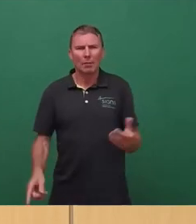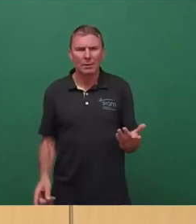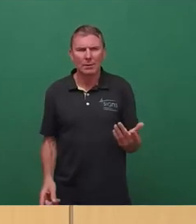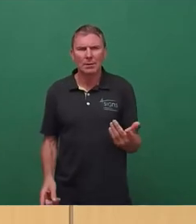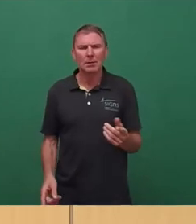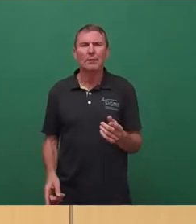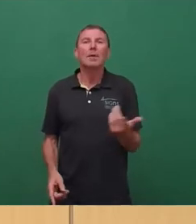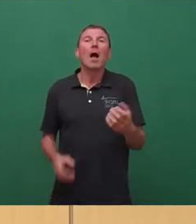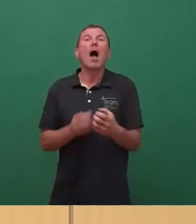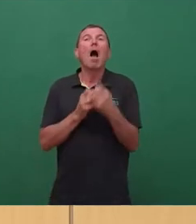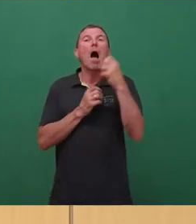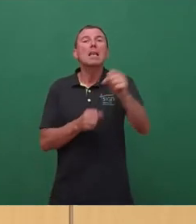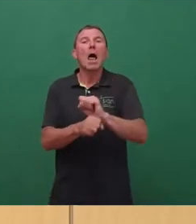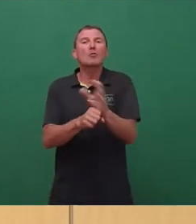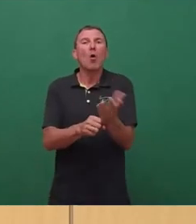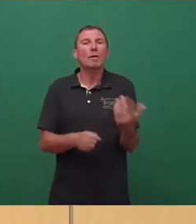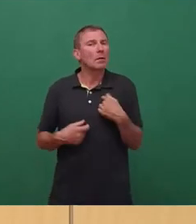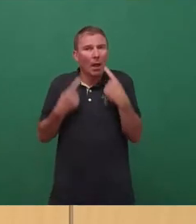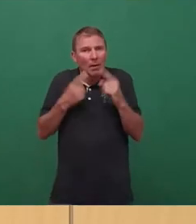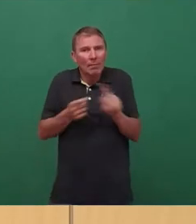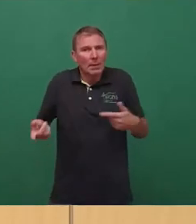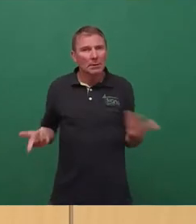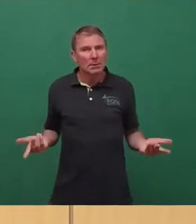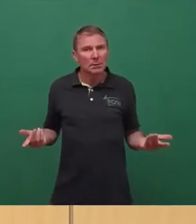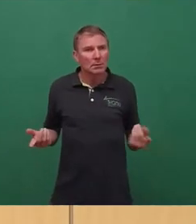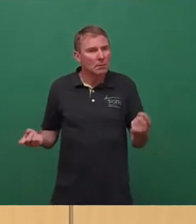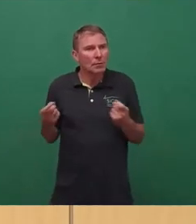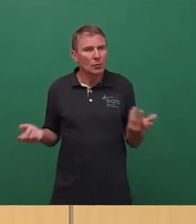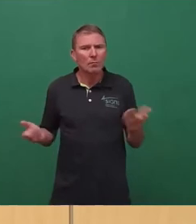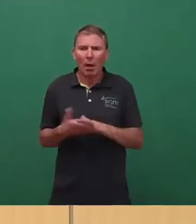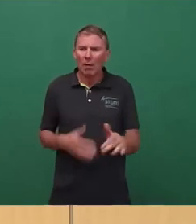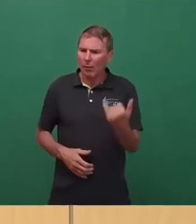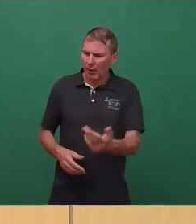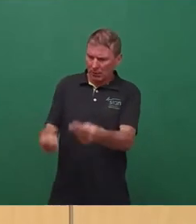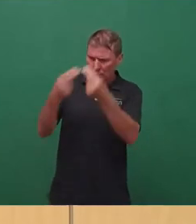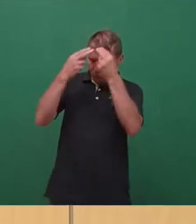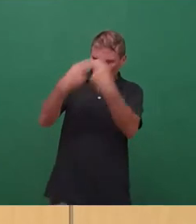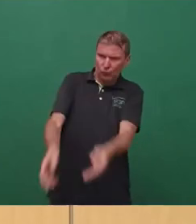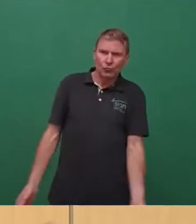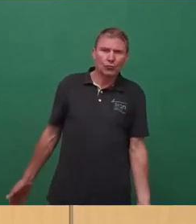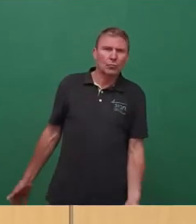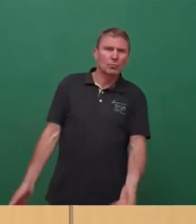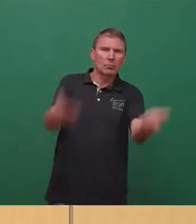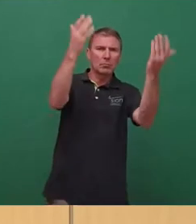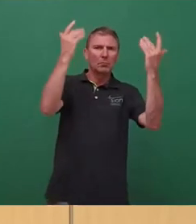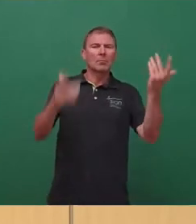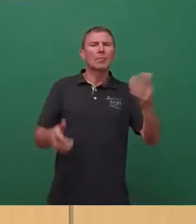Covid wissen wir auch nicht. Ja, wir lassen einfach die Kinder in